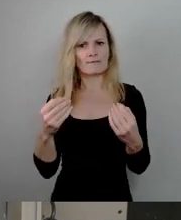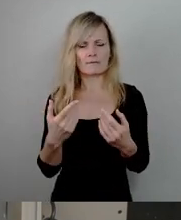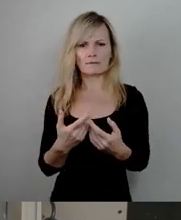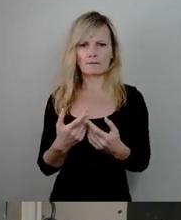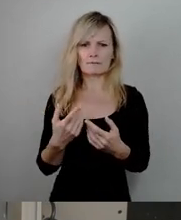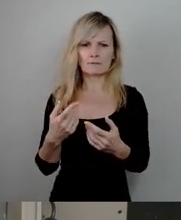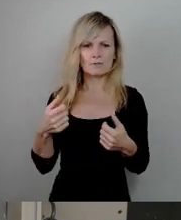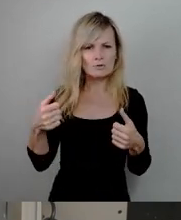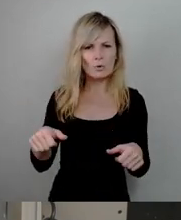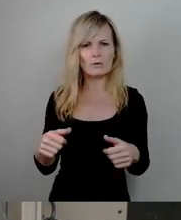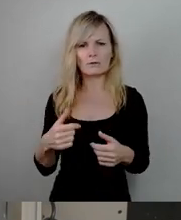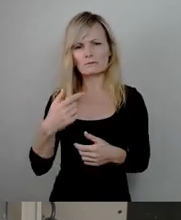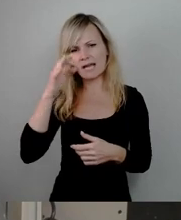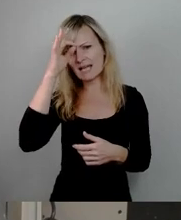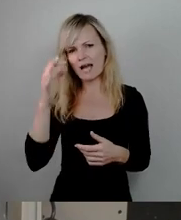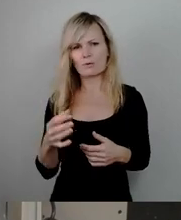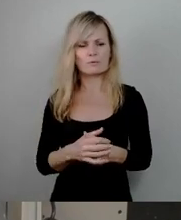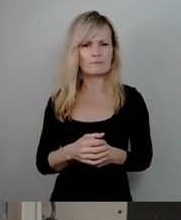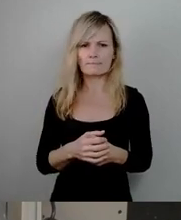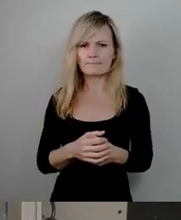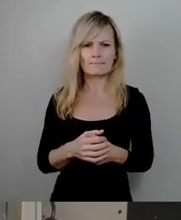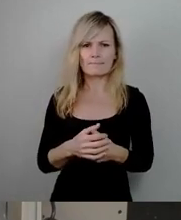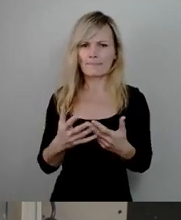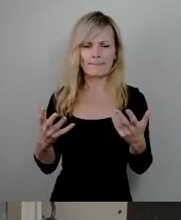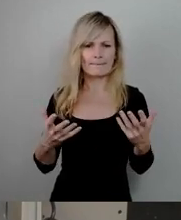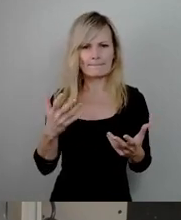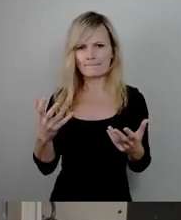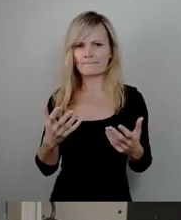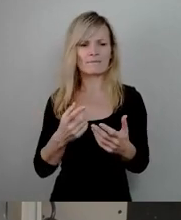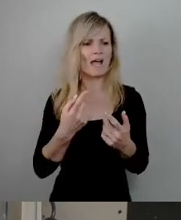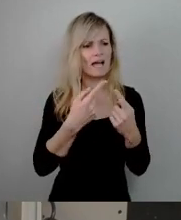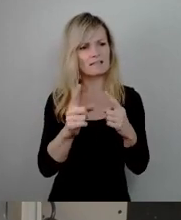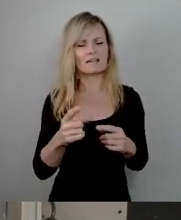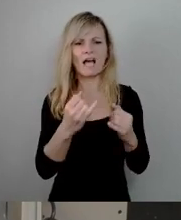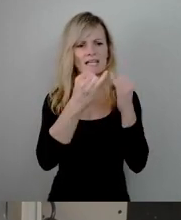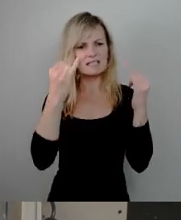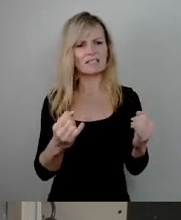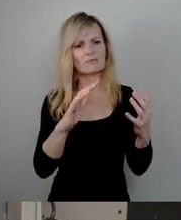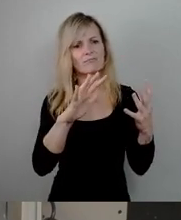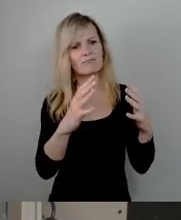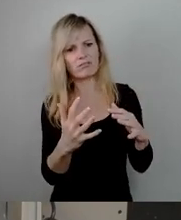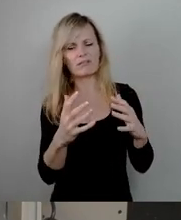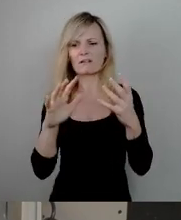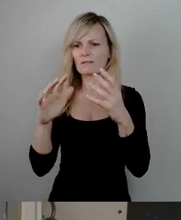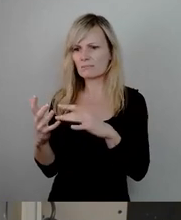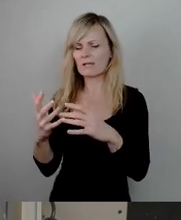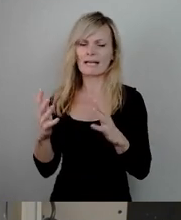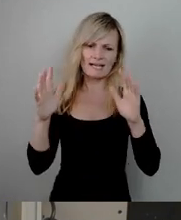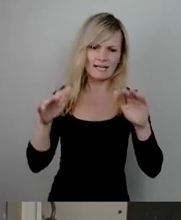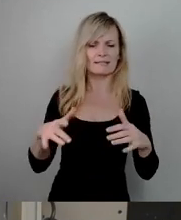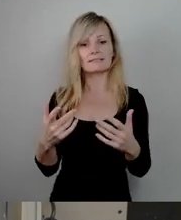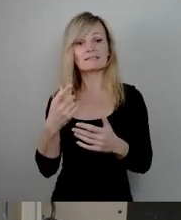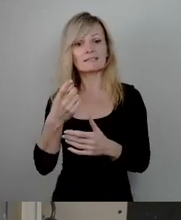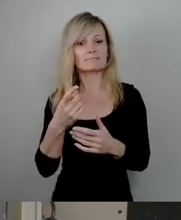aus, keine Ahnung, aus auch teilweise eben Verfall von anderen Einrichtungen. Und das sozusagen nicht nur im Sportbereich, sondern auch